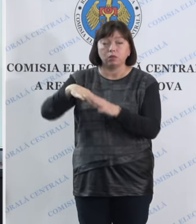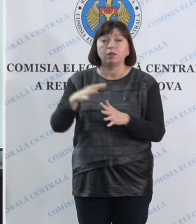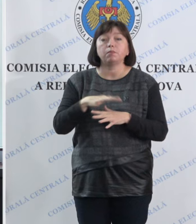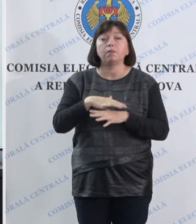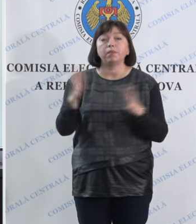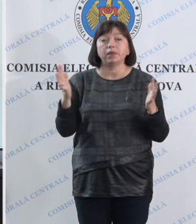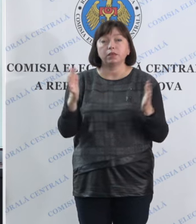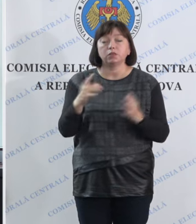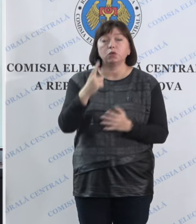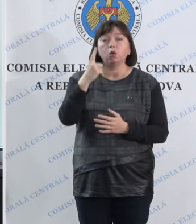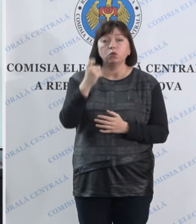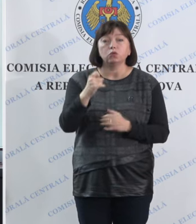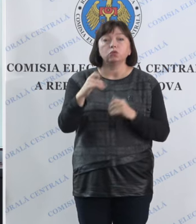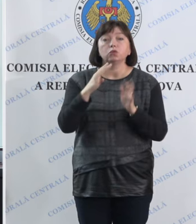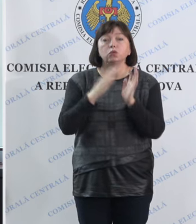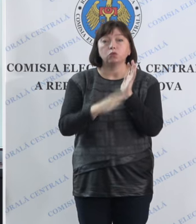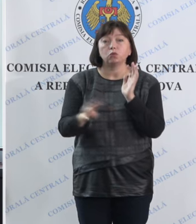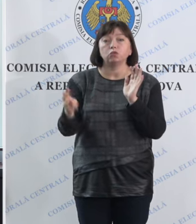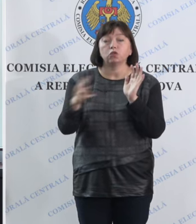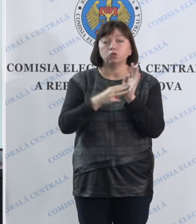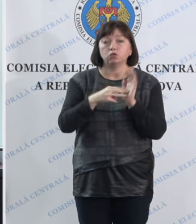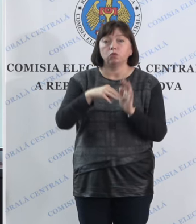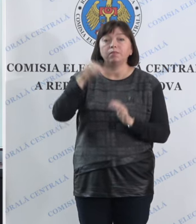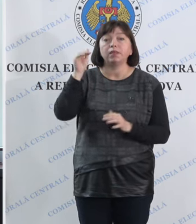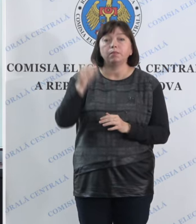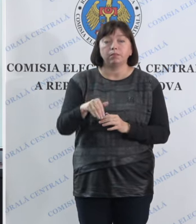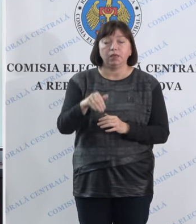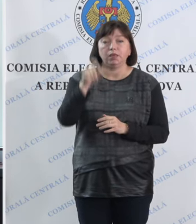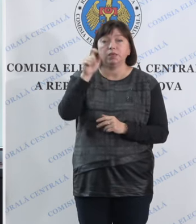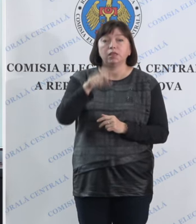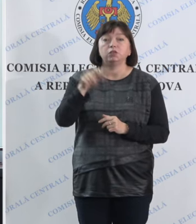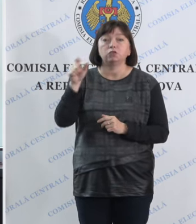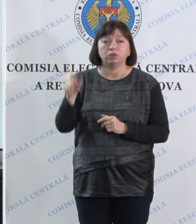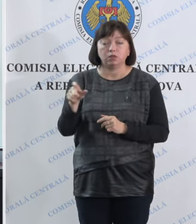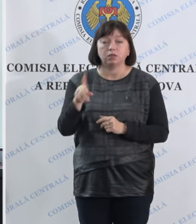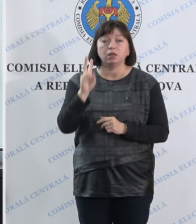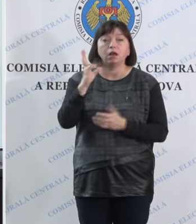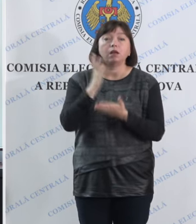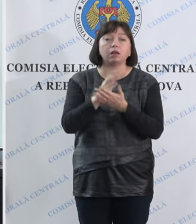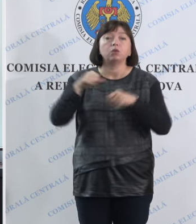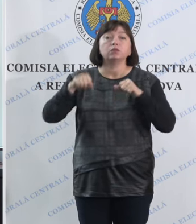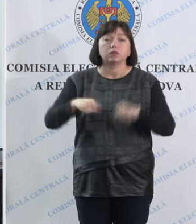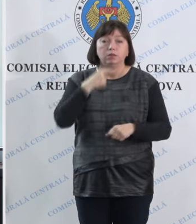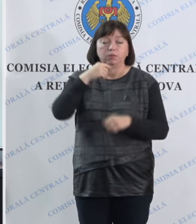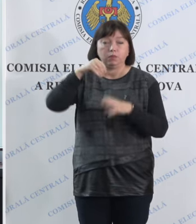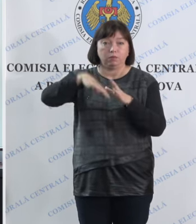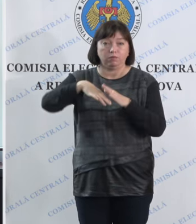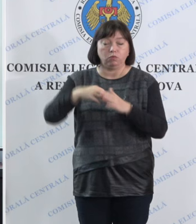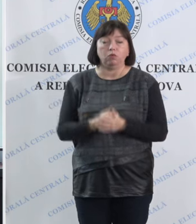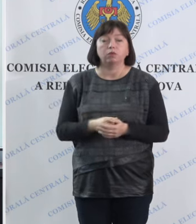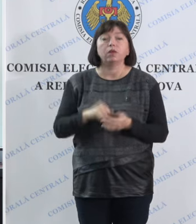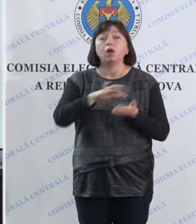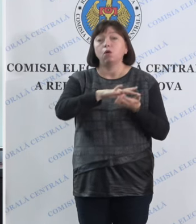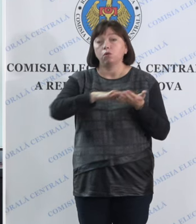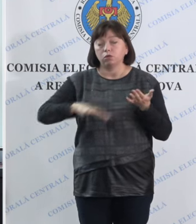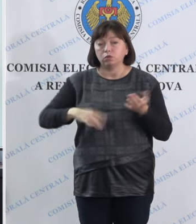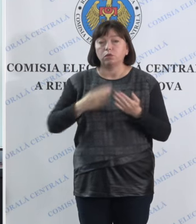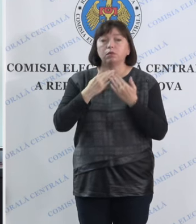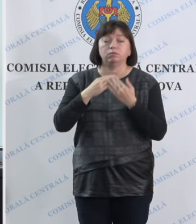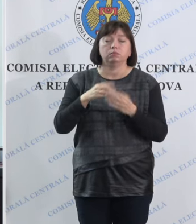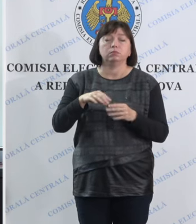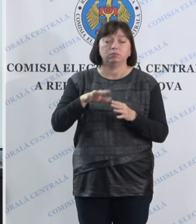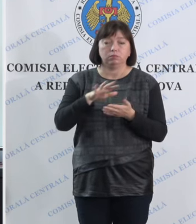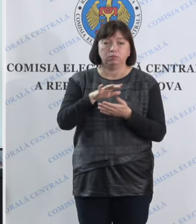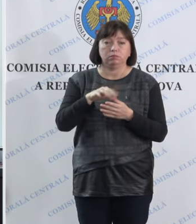198.000 de cetățeni cu drept de vot. În continuare, se votează